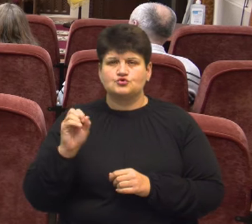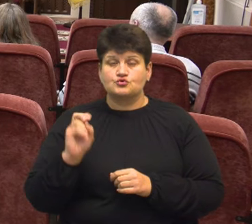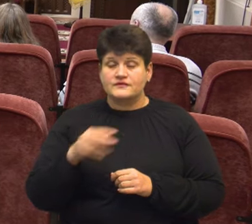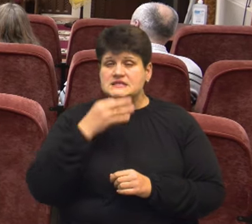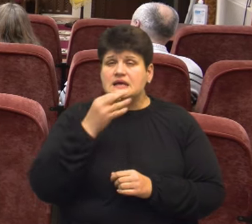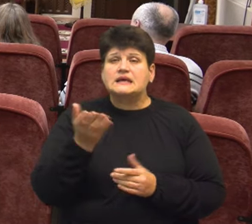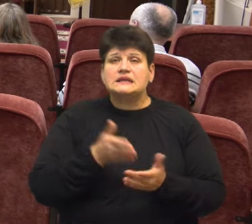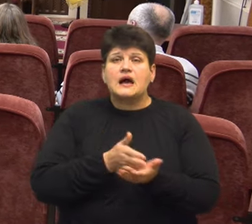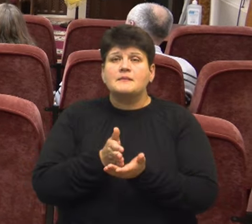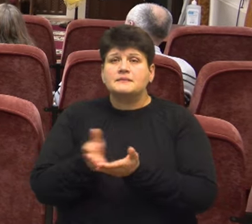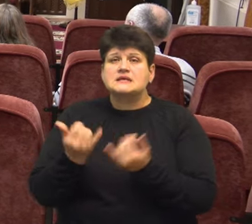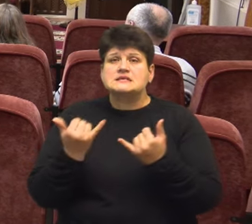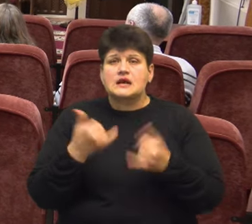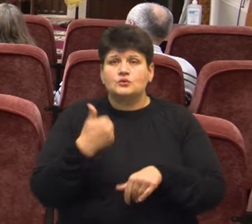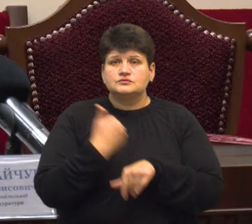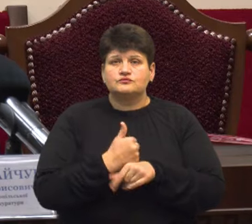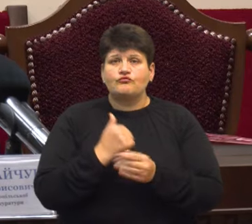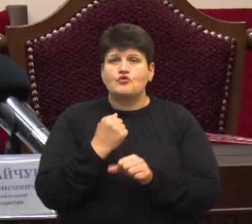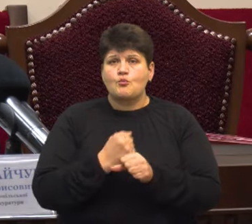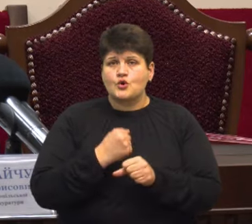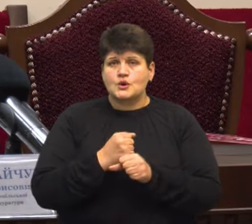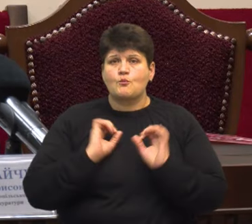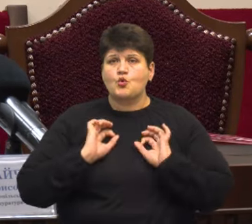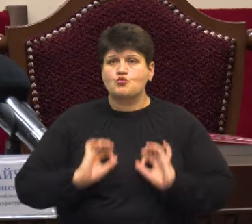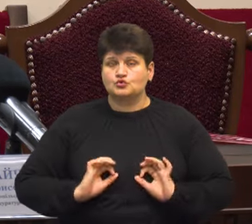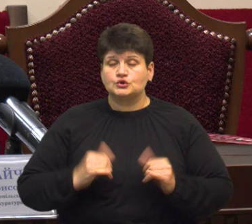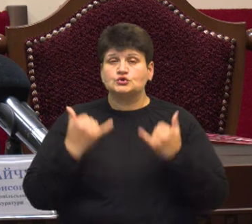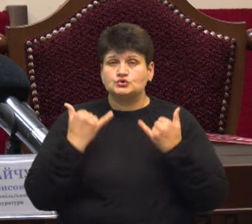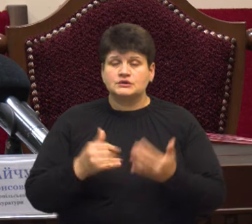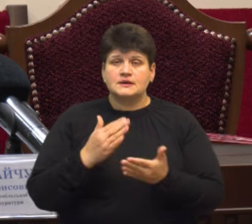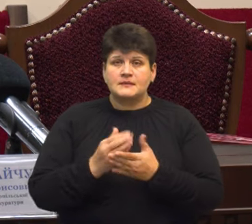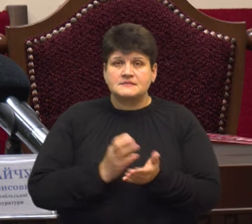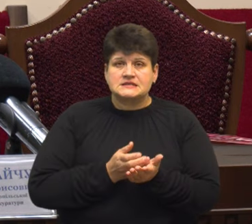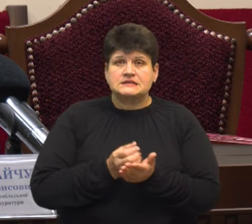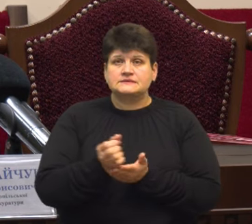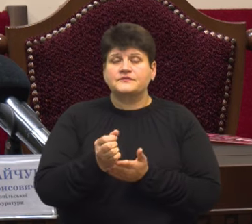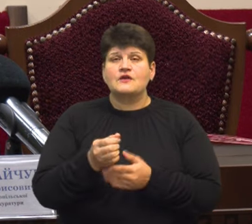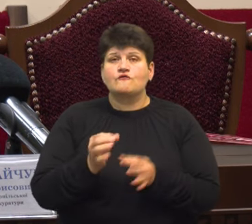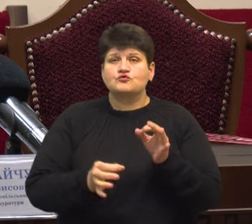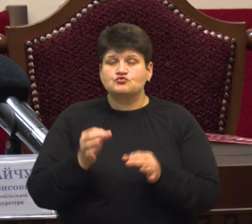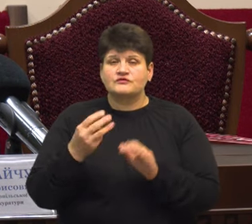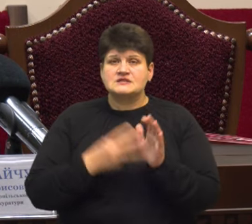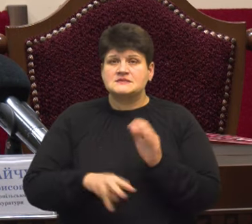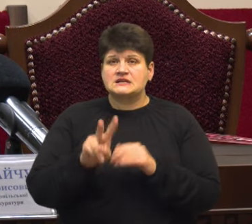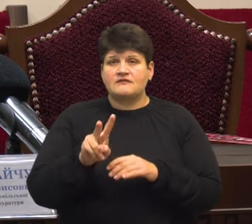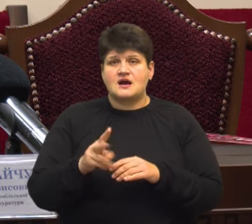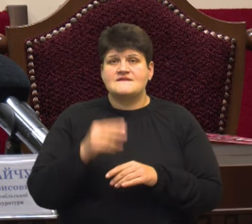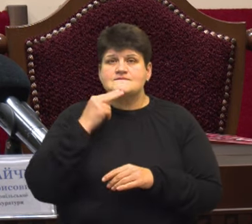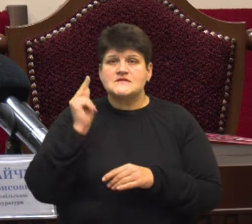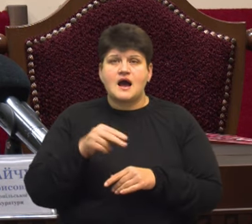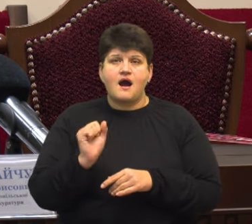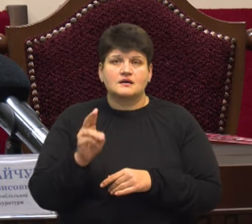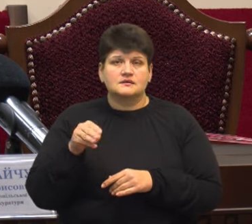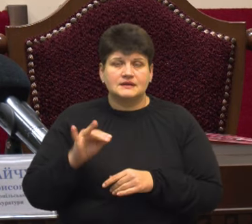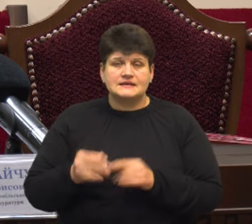напрямки зараз основні в роботі прокуратури. На сьогодні ми маємо з керуваних до суду 82 обвинувальних акти. Це ми називаємо їх